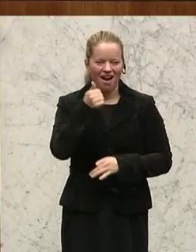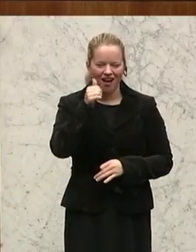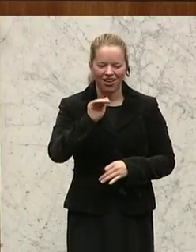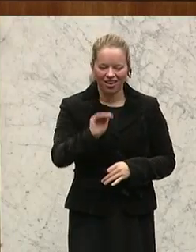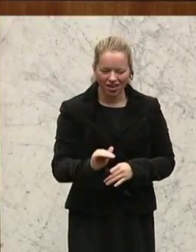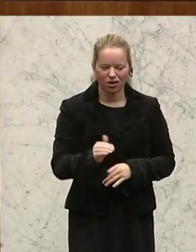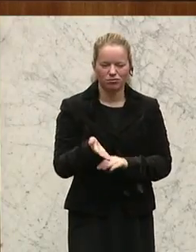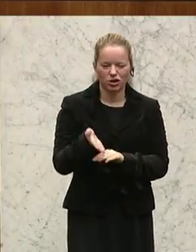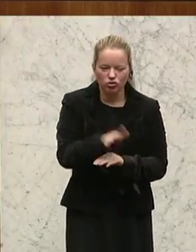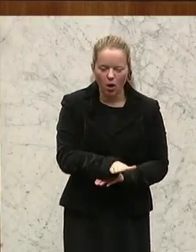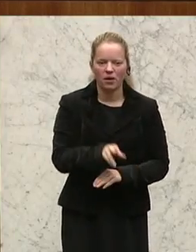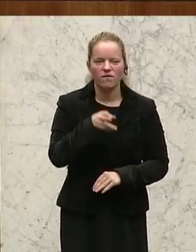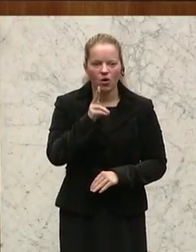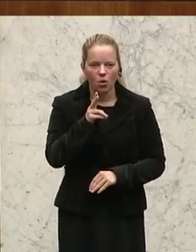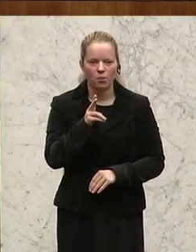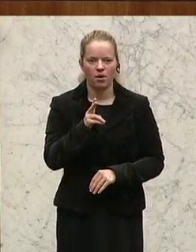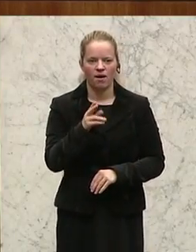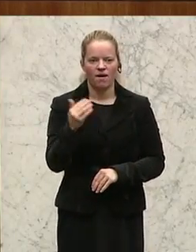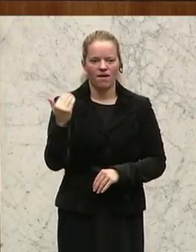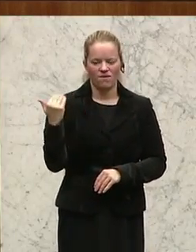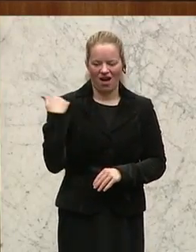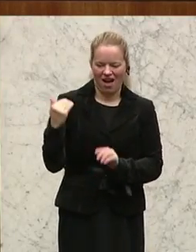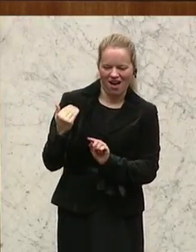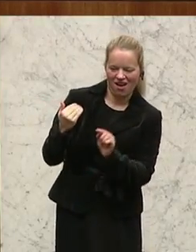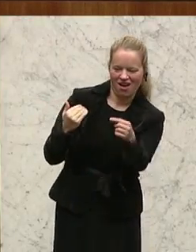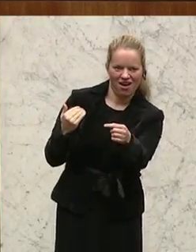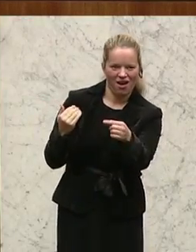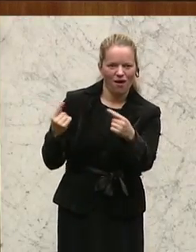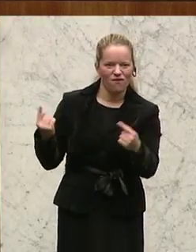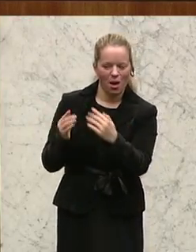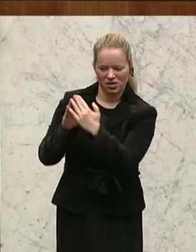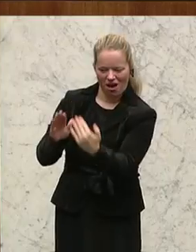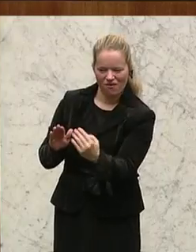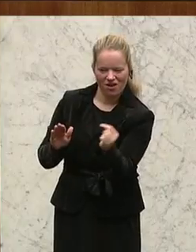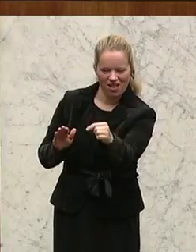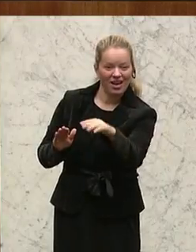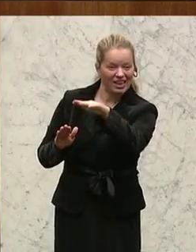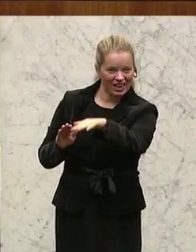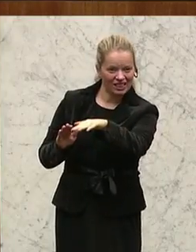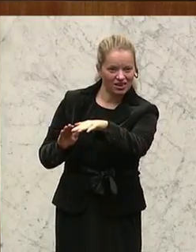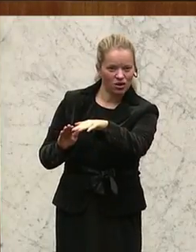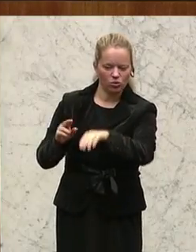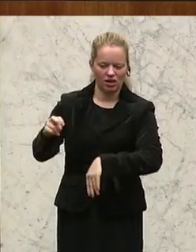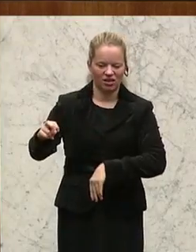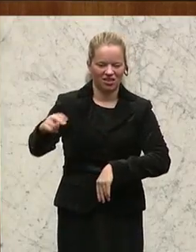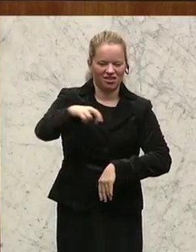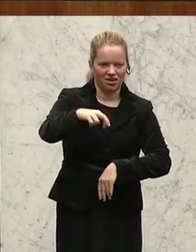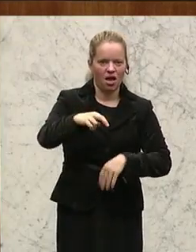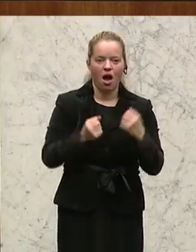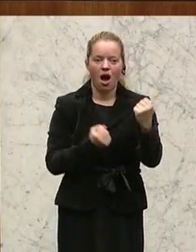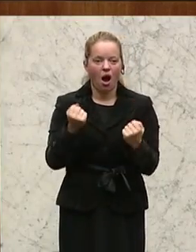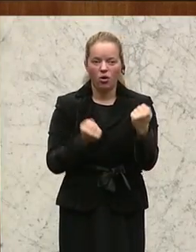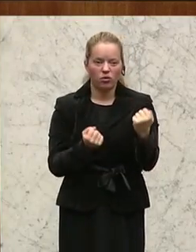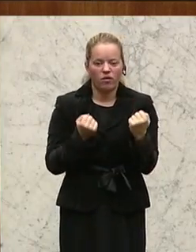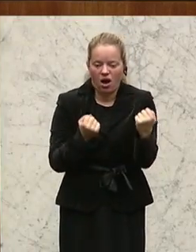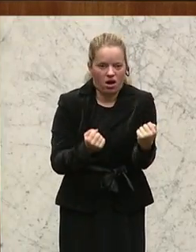Kind, weil dieses hinter einer Werbetafel stand, dann auf die Straße aus sie getreten ist. Der Autofahrer hat das Kind